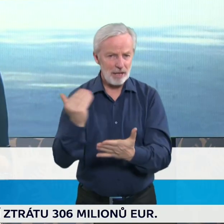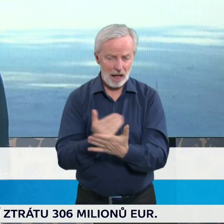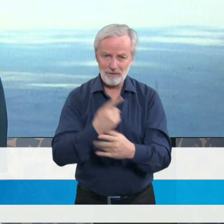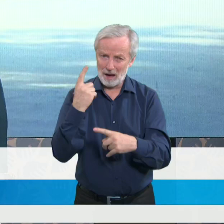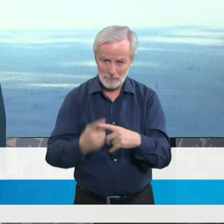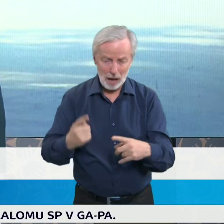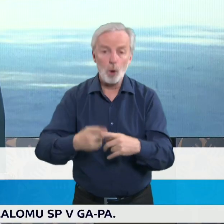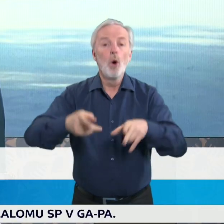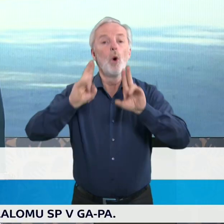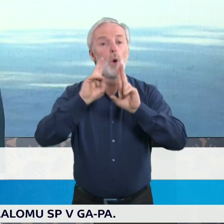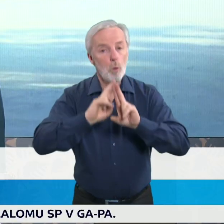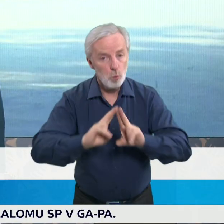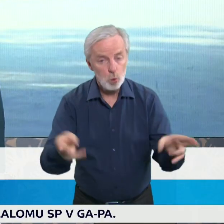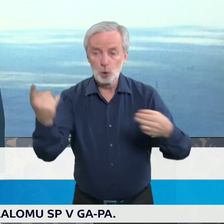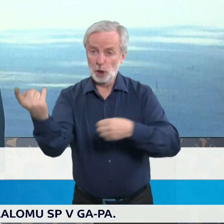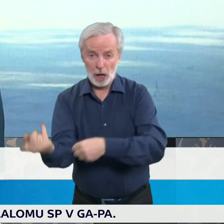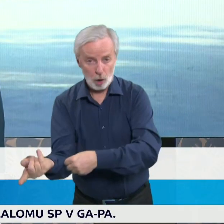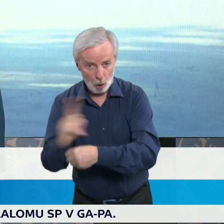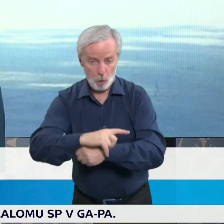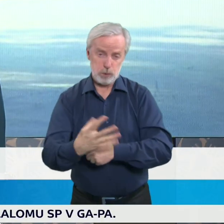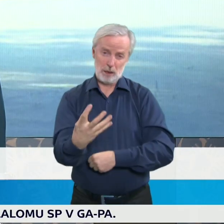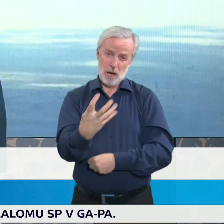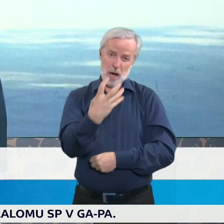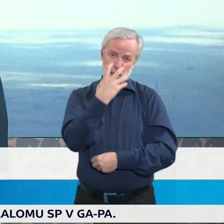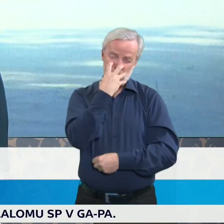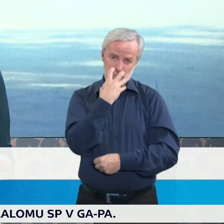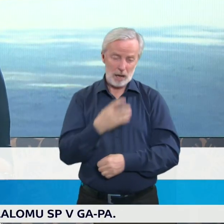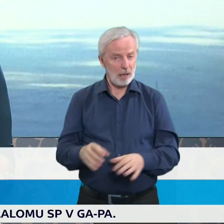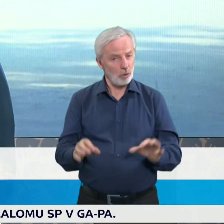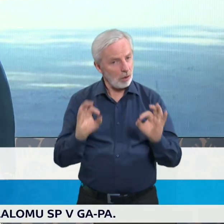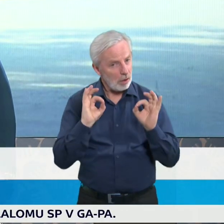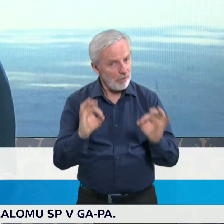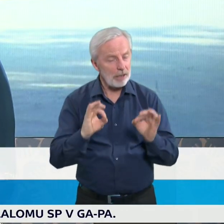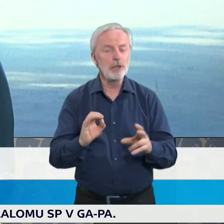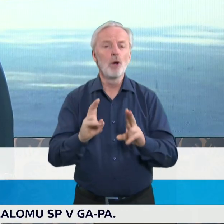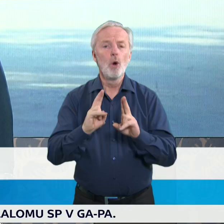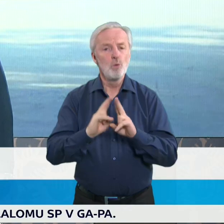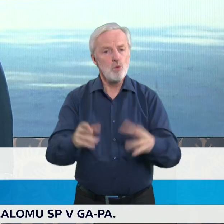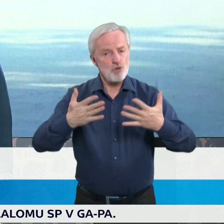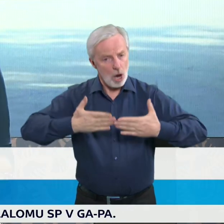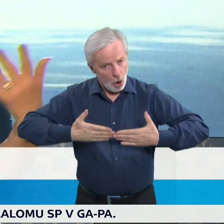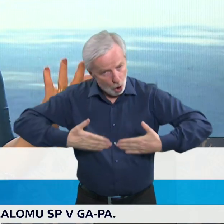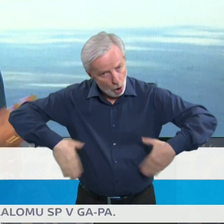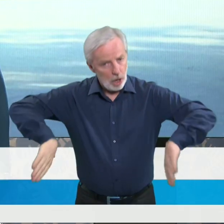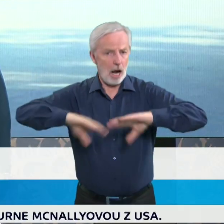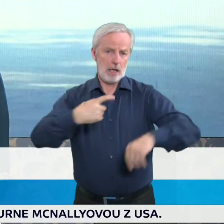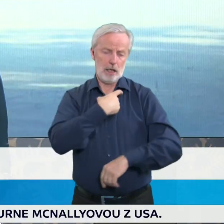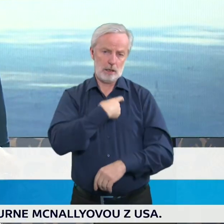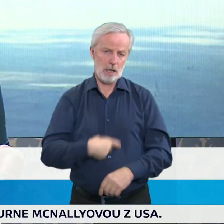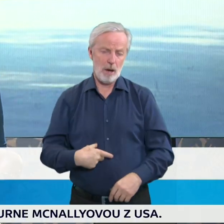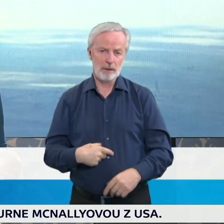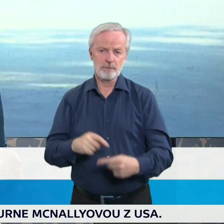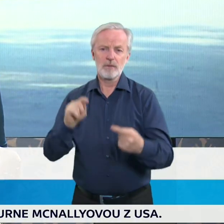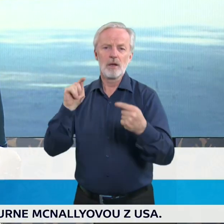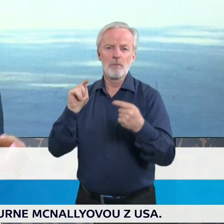pocítili naopak to, že budou tyto prostředky ochrany tak nezbytné. Bude o tom mluvit i ministr